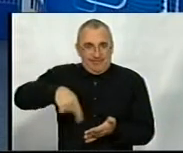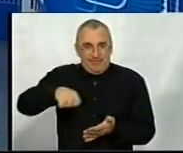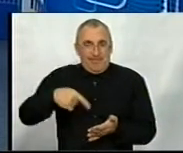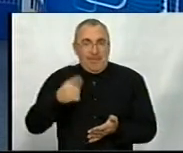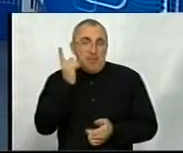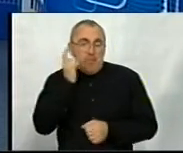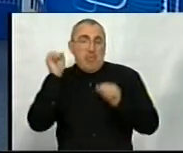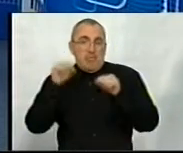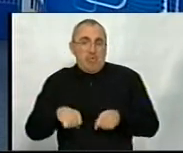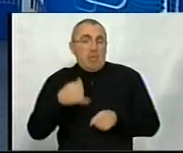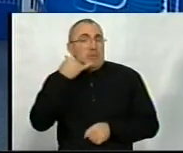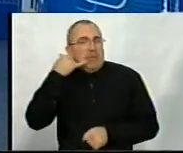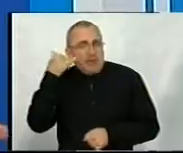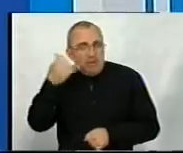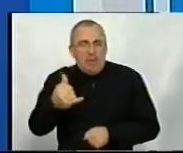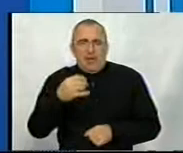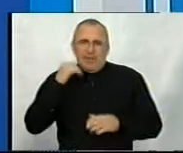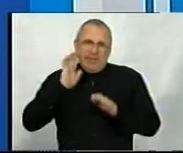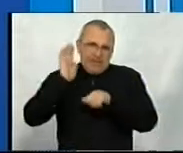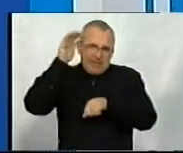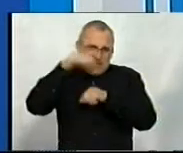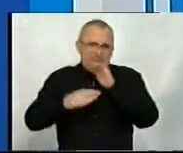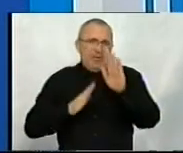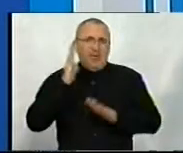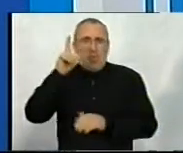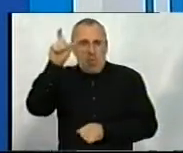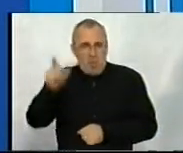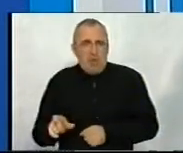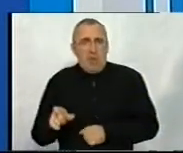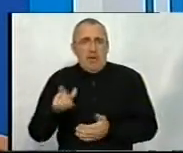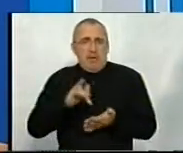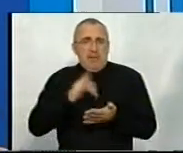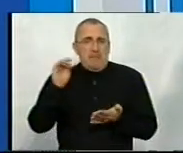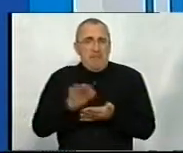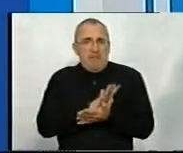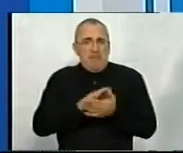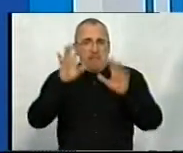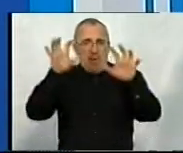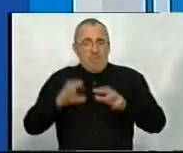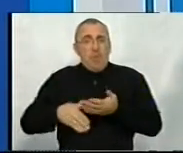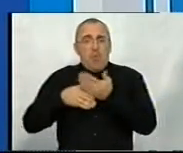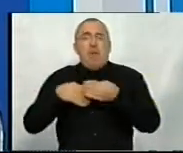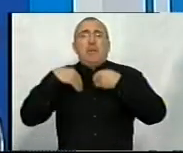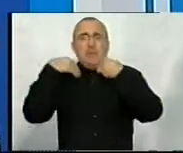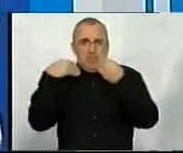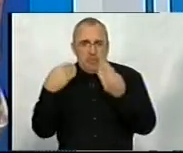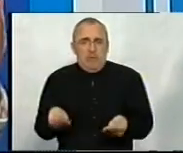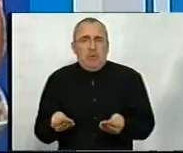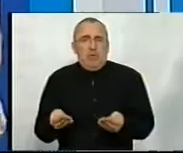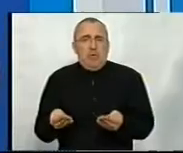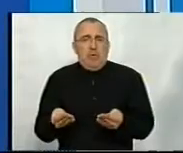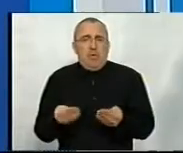телефонів можна зателефонувати, і цілодобові такі особи в Центрі безоплатної правової допомоги нададуть